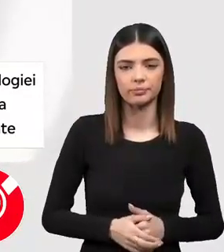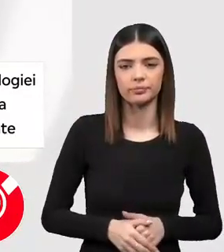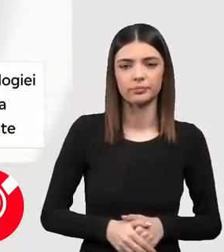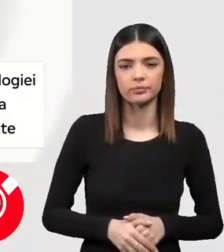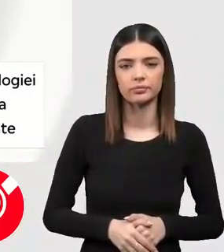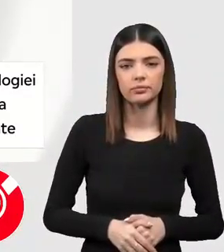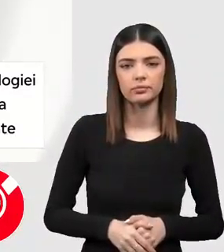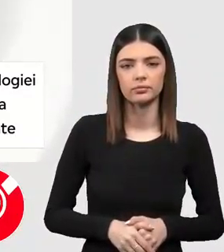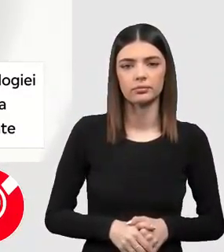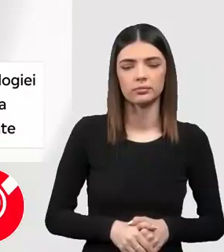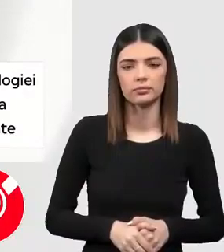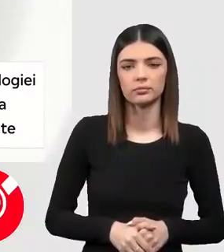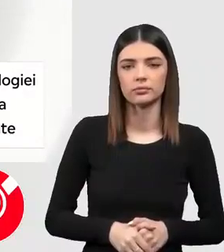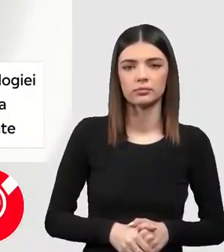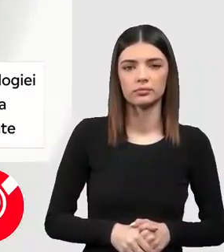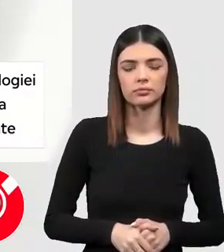-fondator Nuterleg.